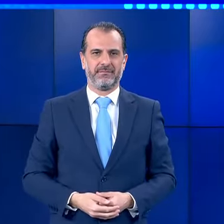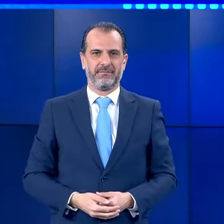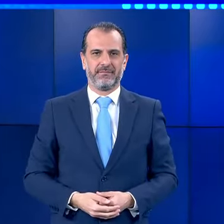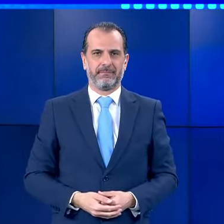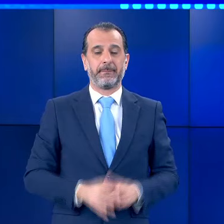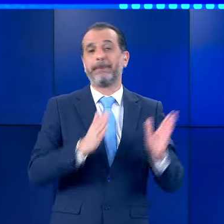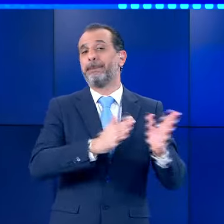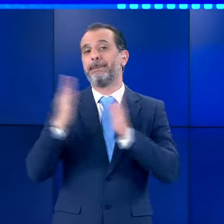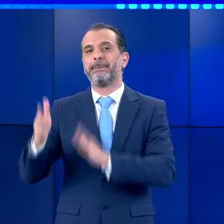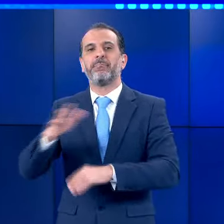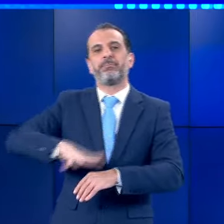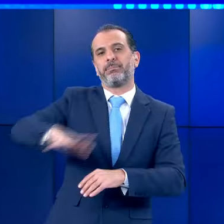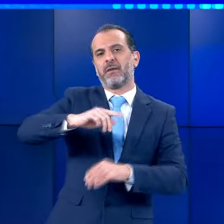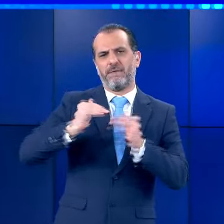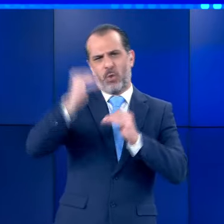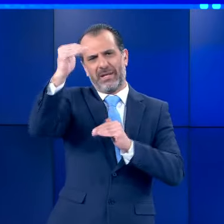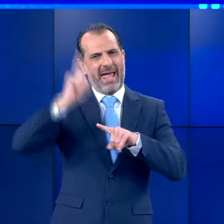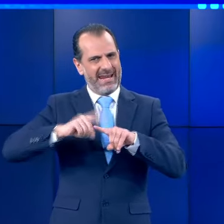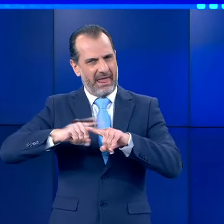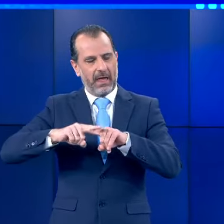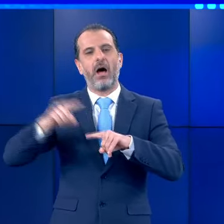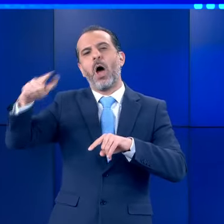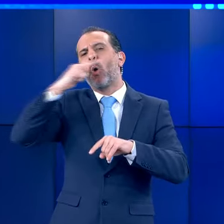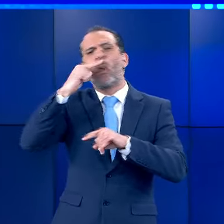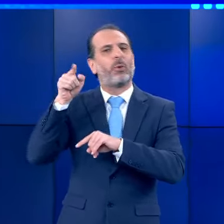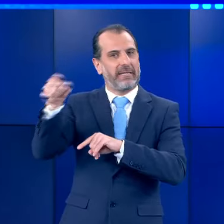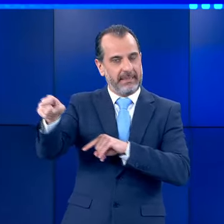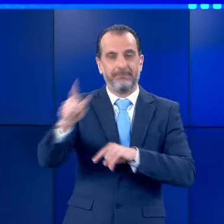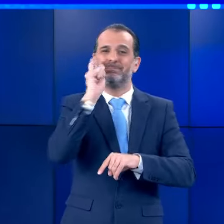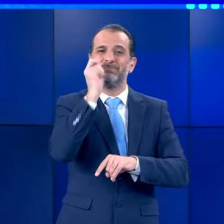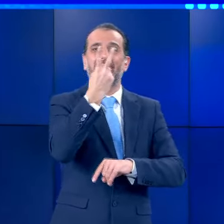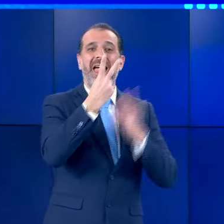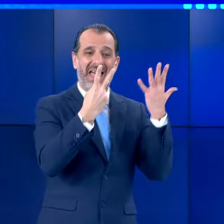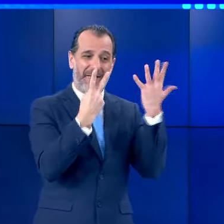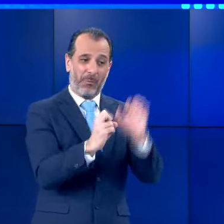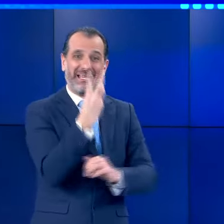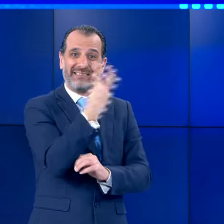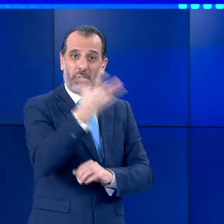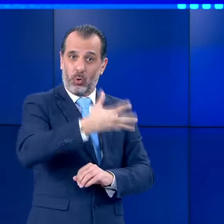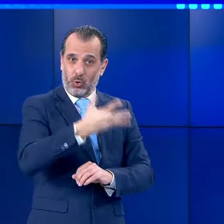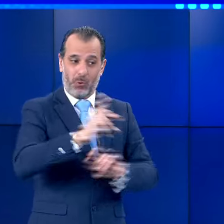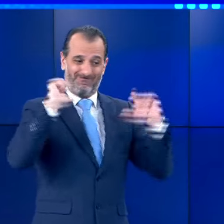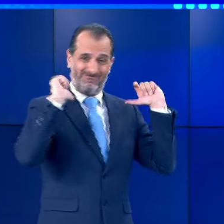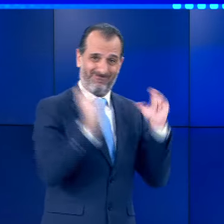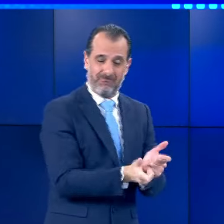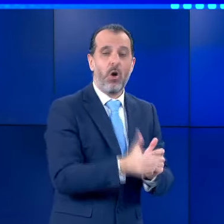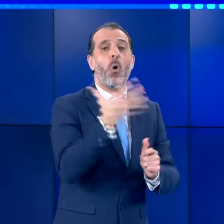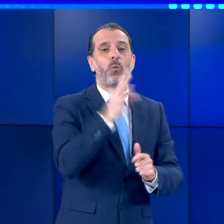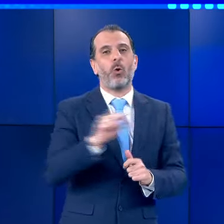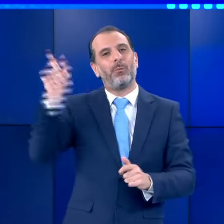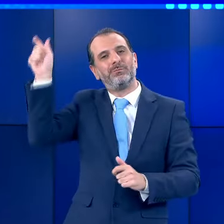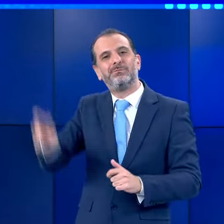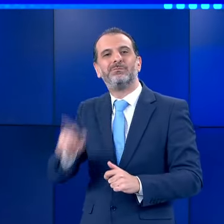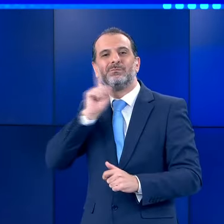Στην Κομωτινή τώρα ένας άντρας 73 ετών συνελήθη κατηγορούμενος για παράσυρση και εγκατάλειψη μιας